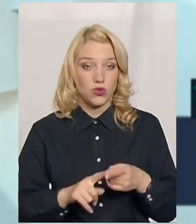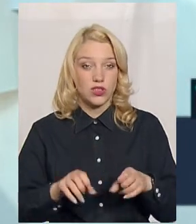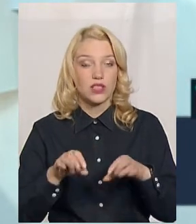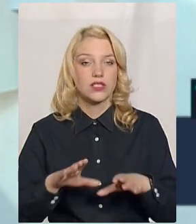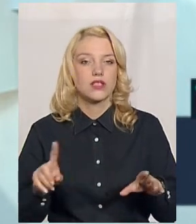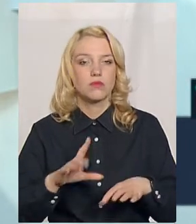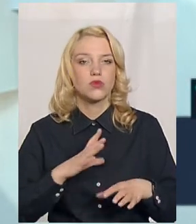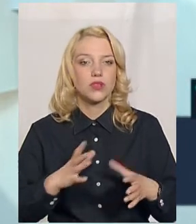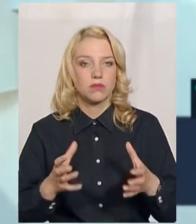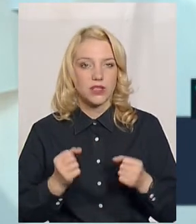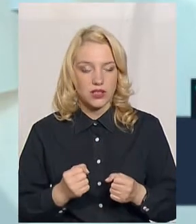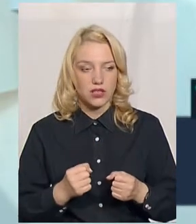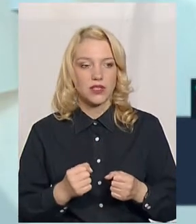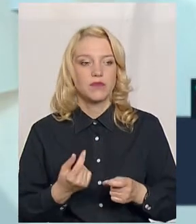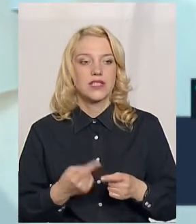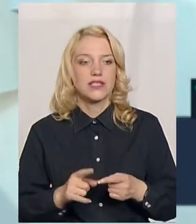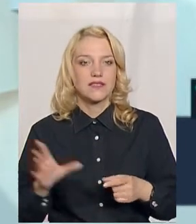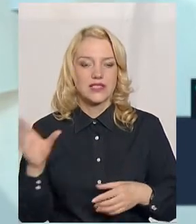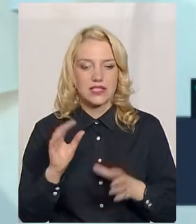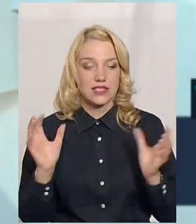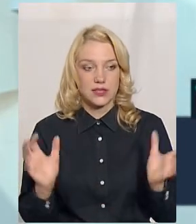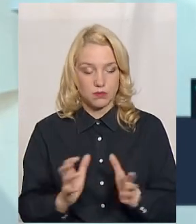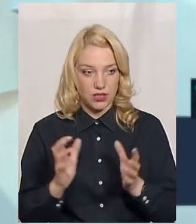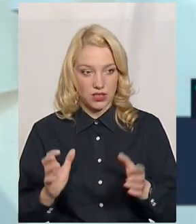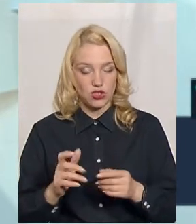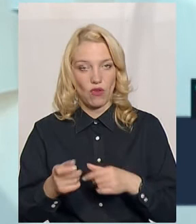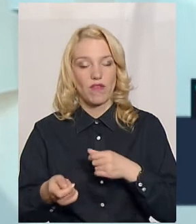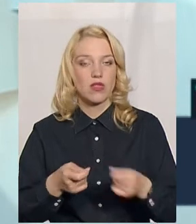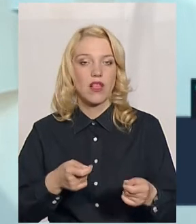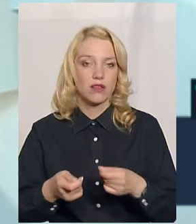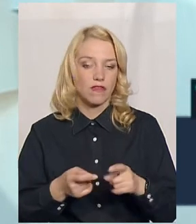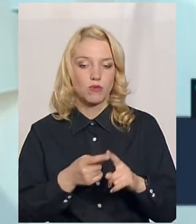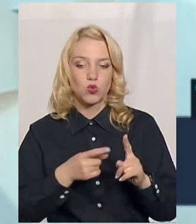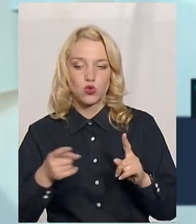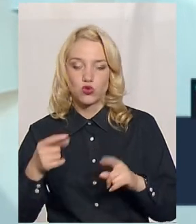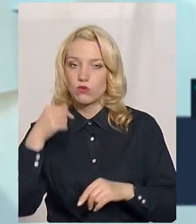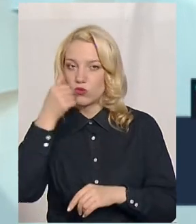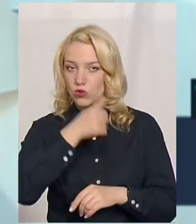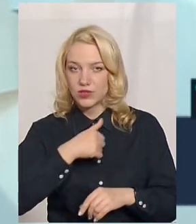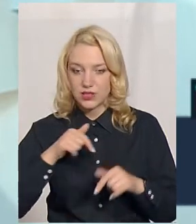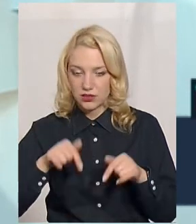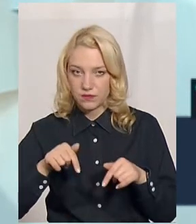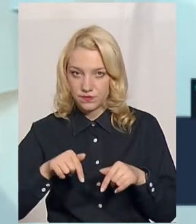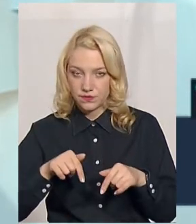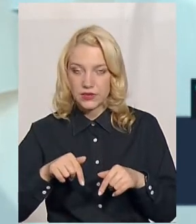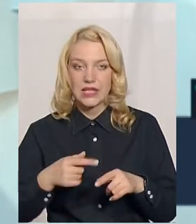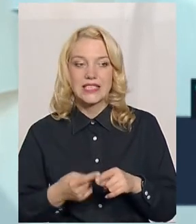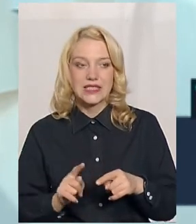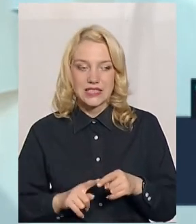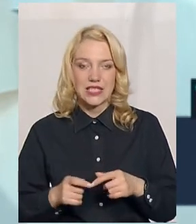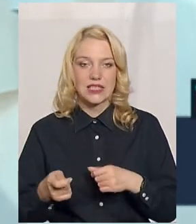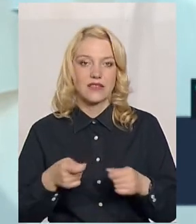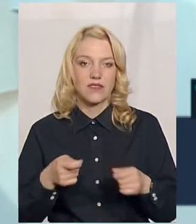які були прийняти, шановні подалі, на все це збережено. Влада в поточному році, от це